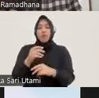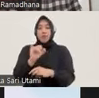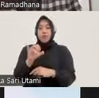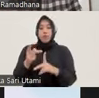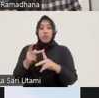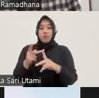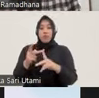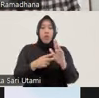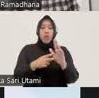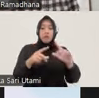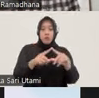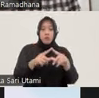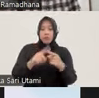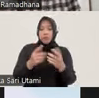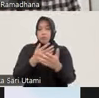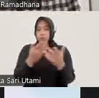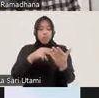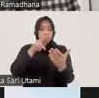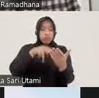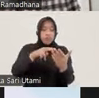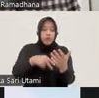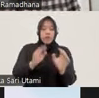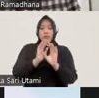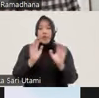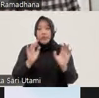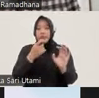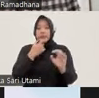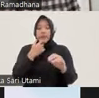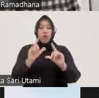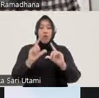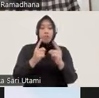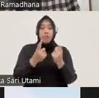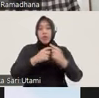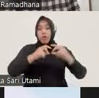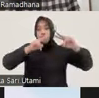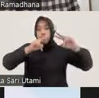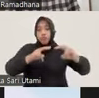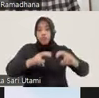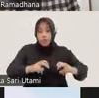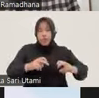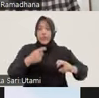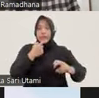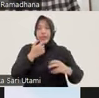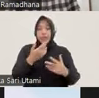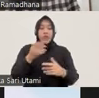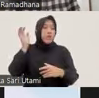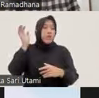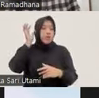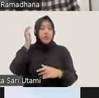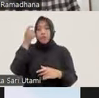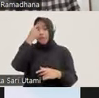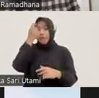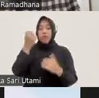kalau kita lihat, dari banyak lembaga survei yang mengangkat isu kepercayaan masyarakat